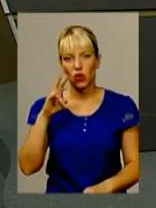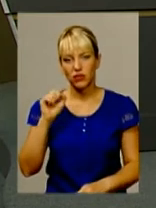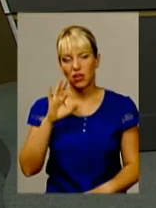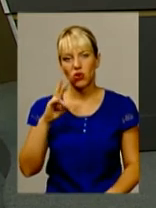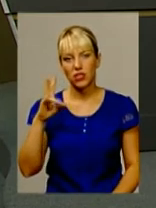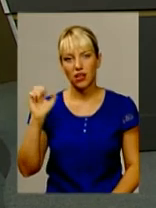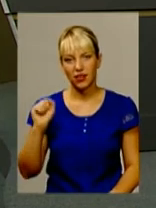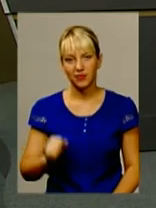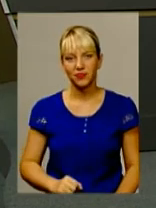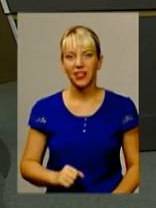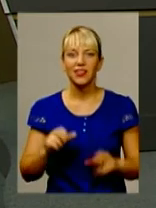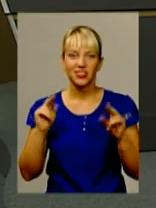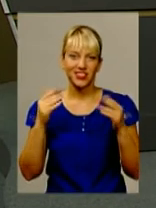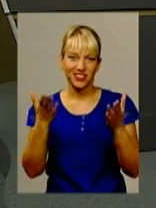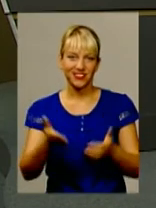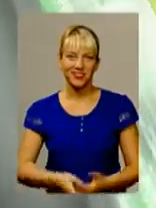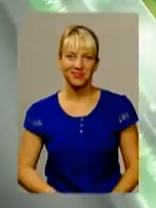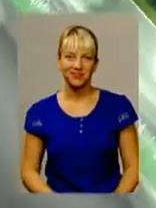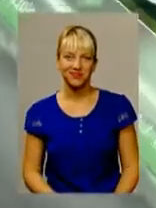Оксана Фіновська. На все добре.